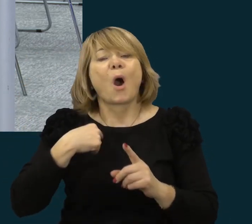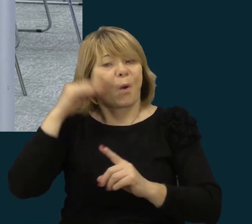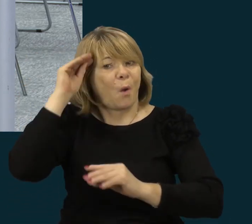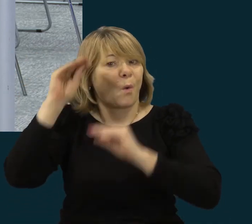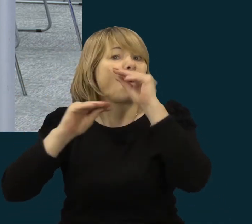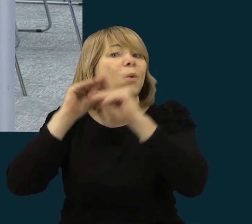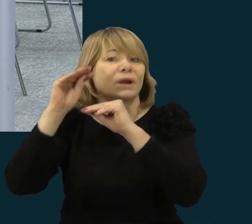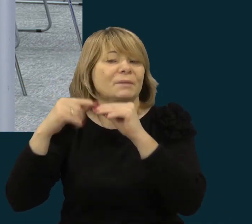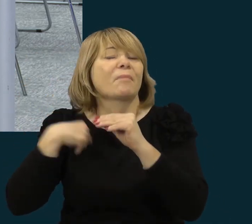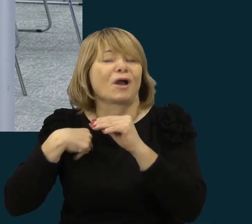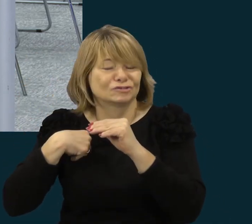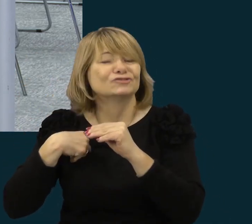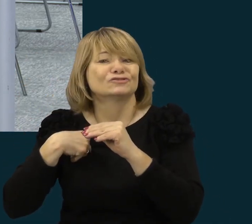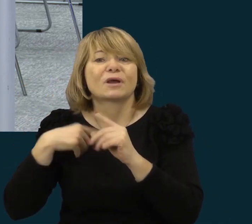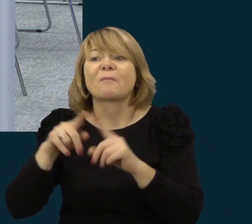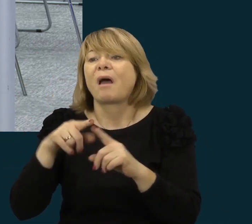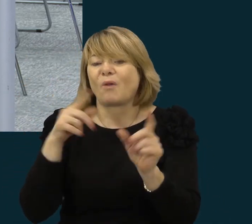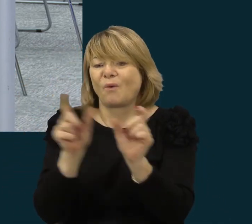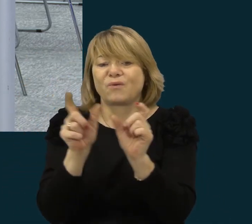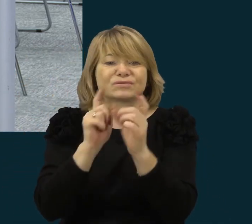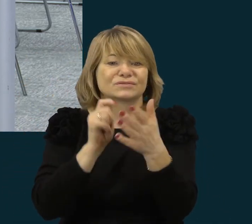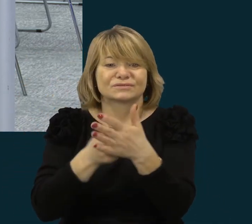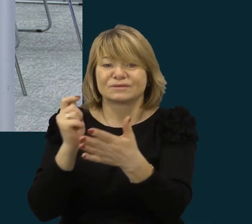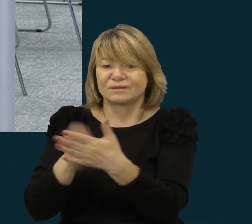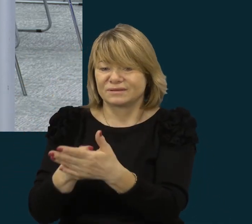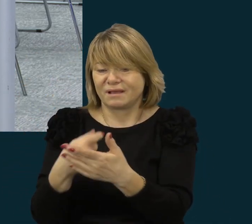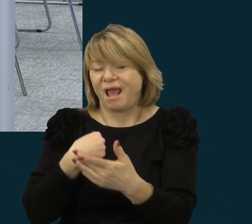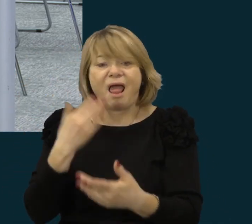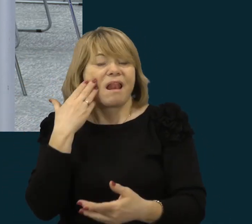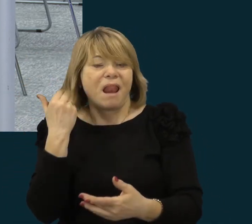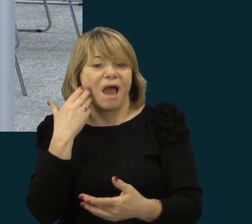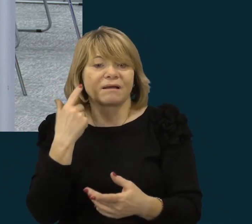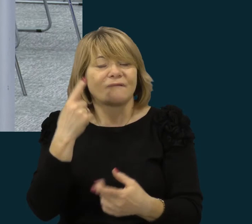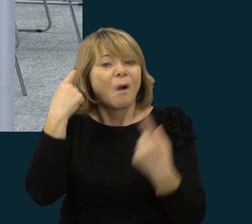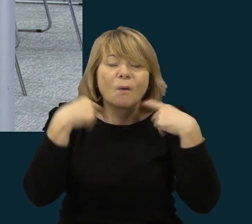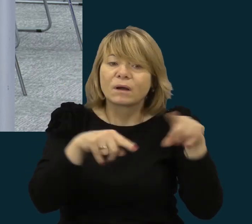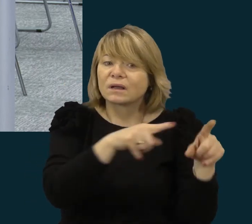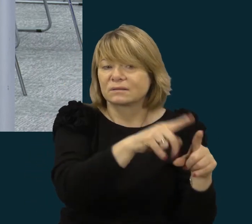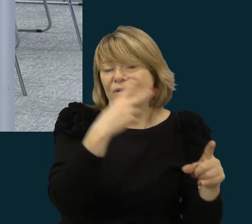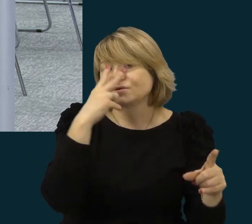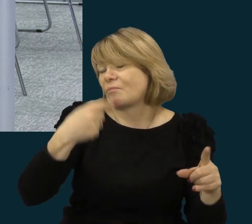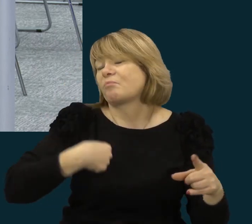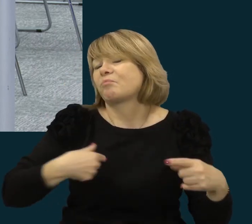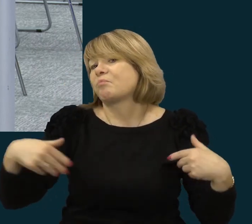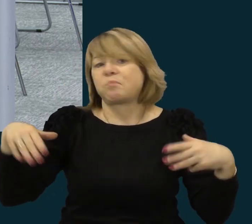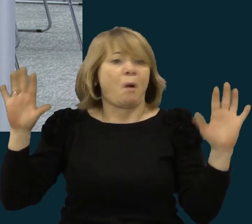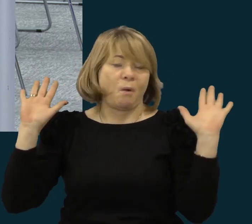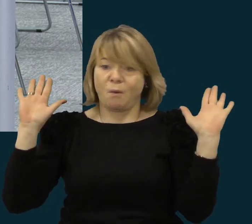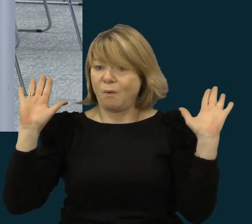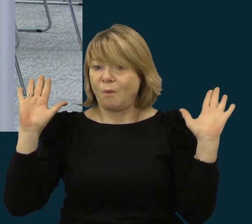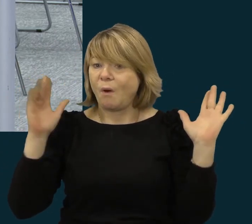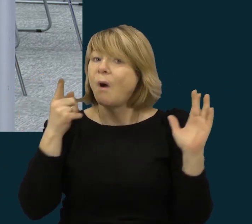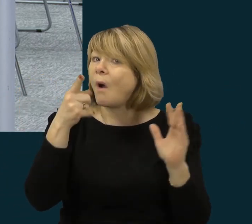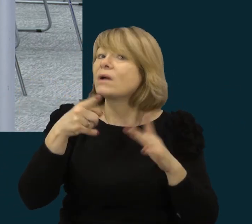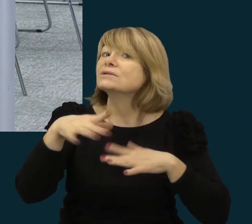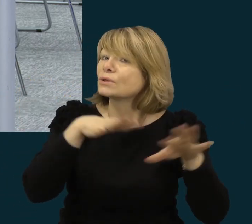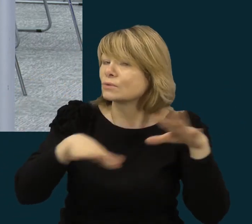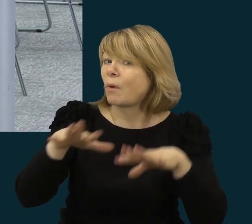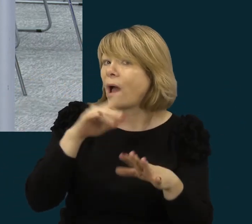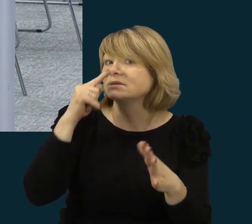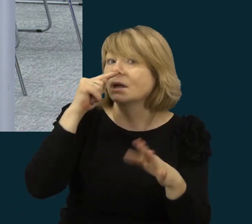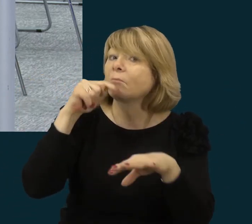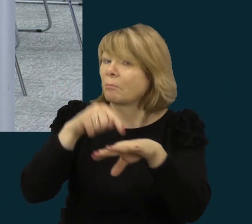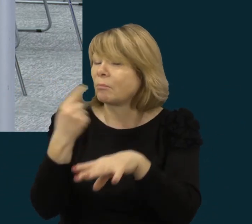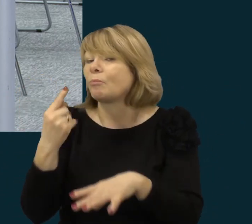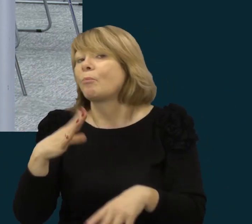tokios užduotis ir šiaip tokia veikla yra netau. Ar buvot susidūrę su tokiais atvejais ir kaip su tokiais